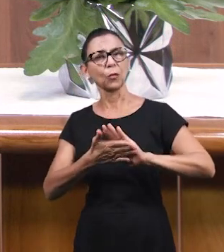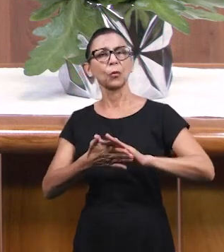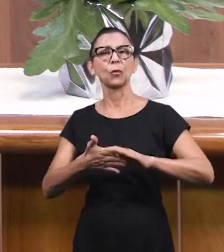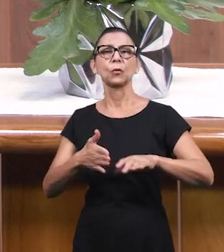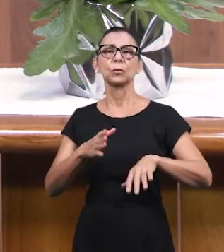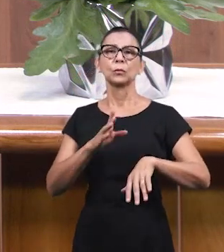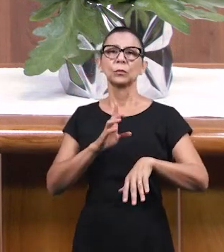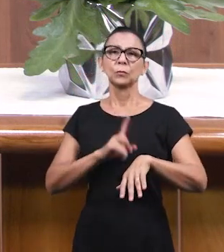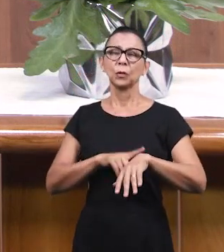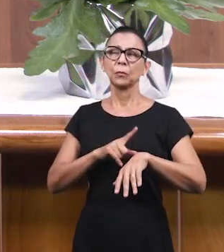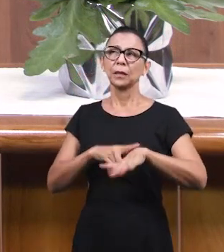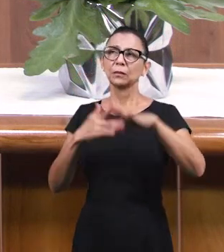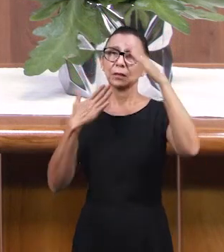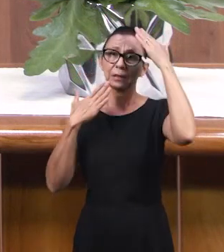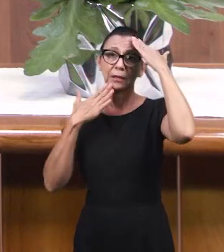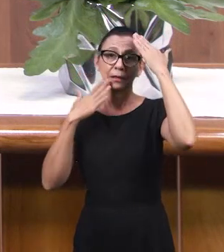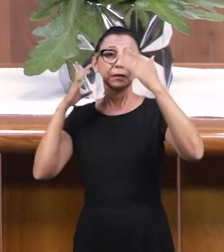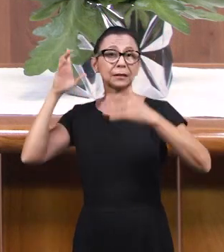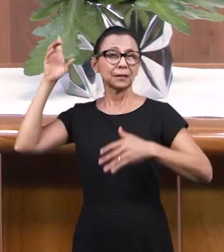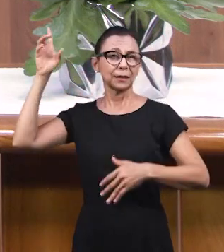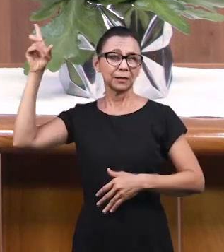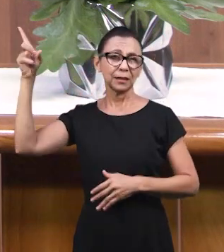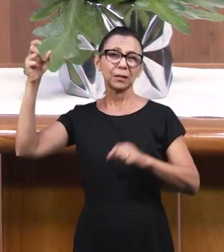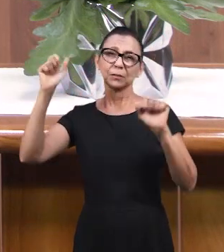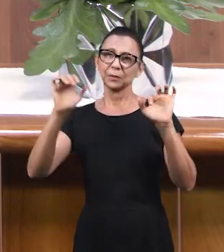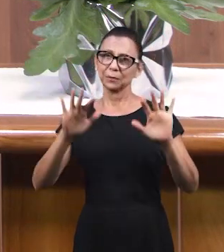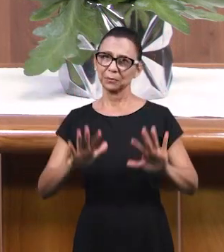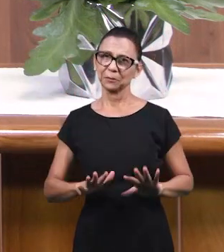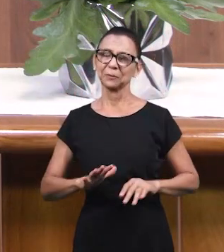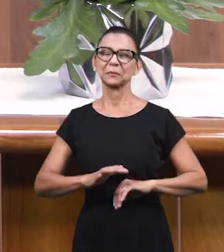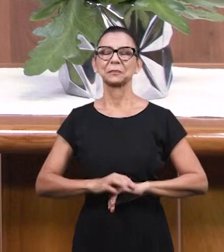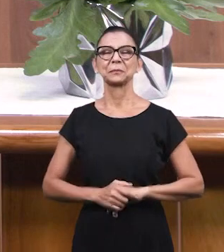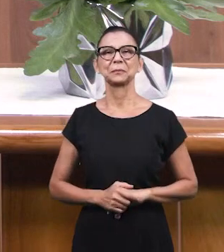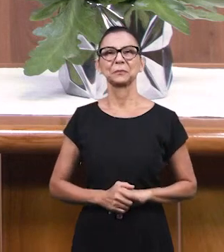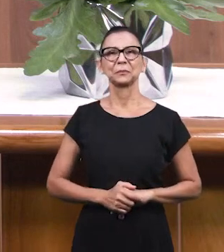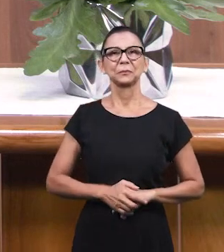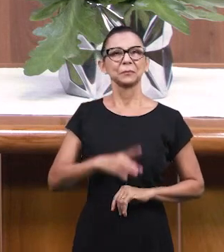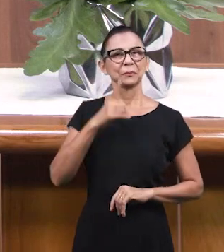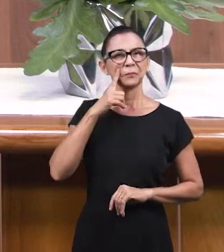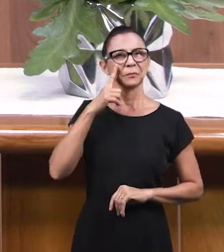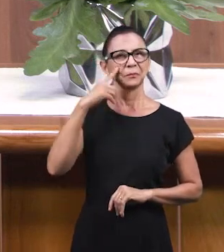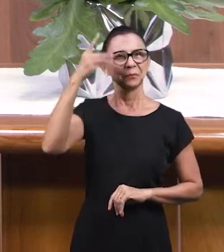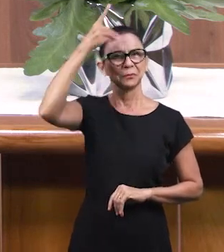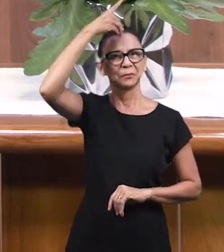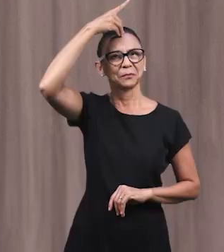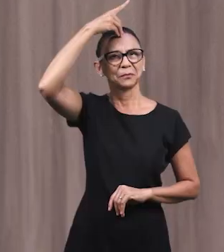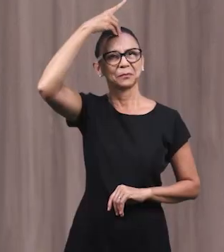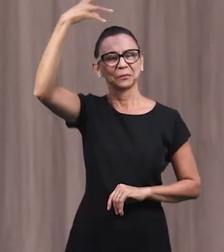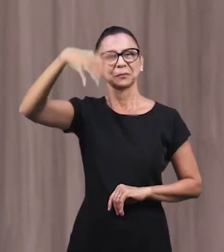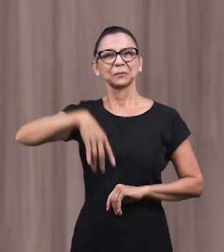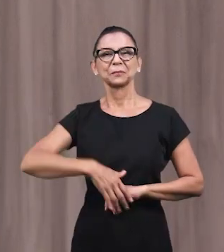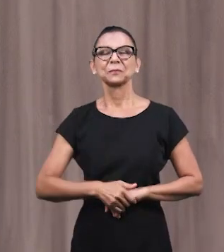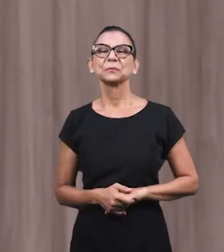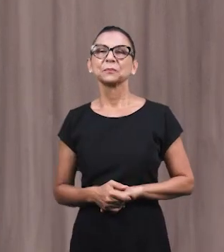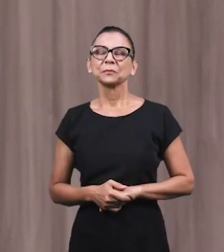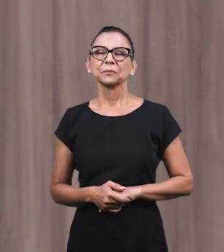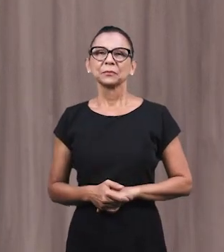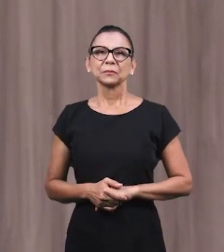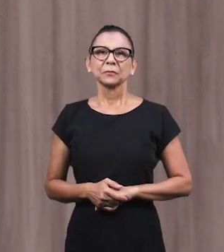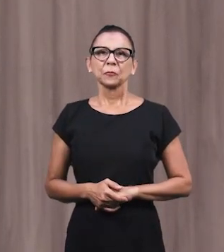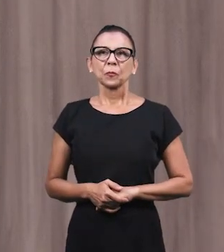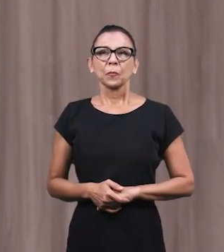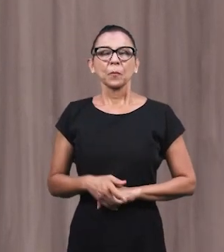Благодарности На Все Что Он Совершает В нашей Жизни Давайте Послушаем Еще Некоторые Духовные Дары Господь